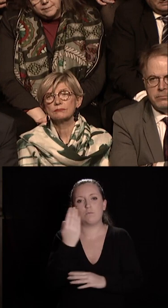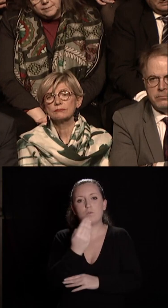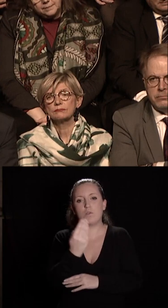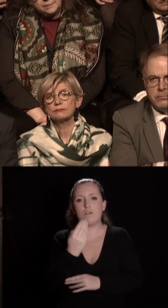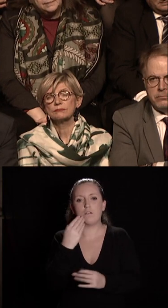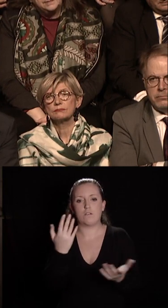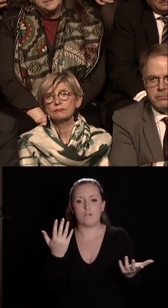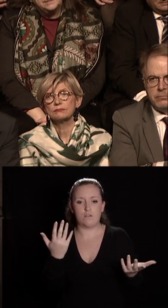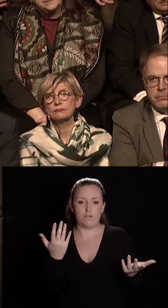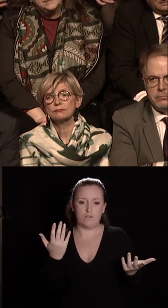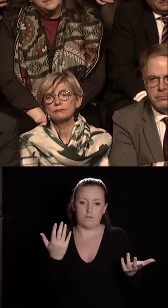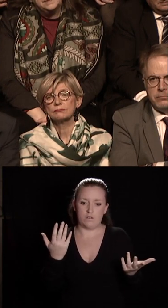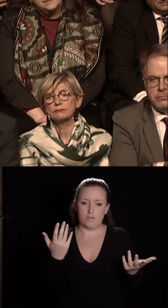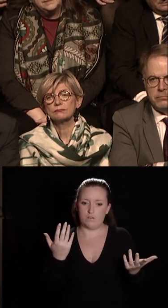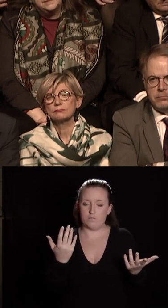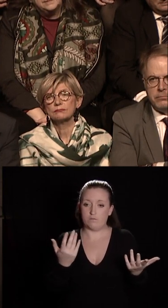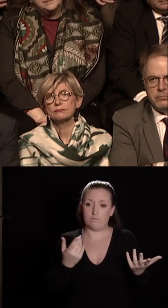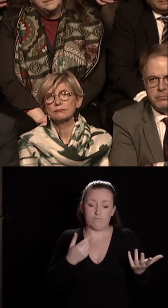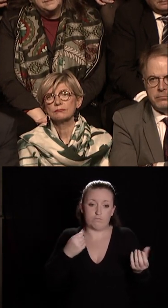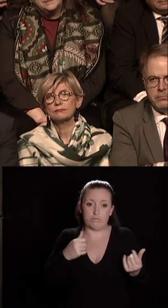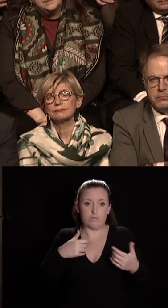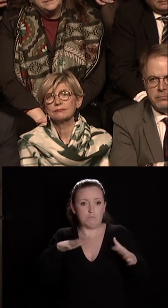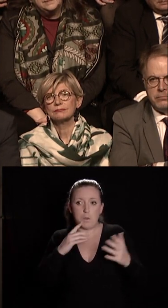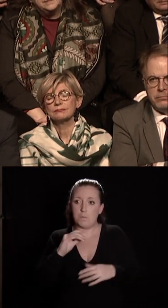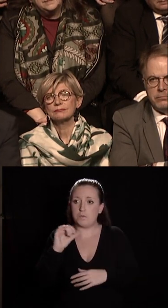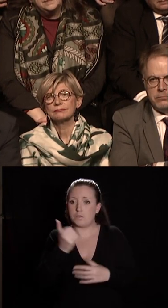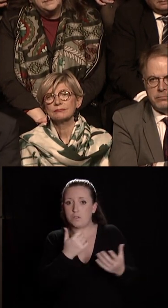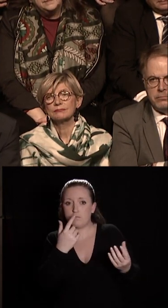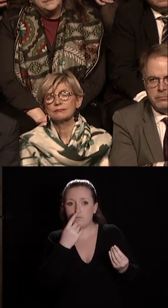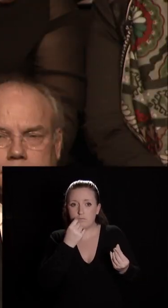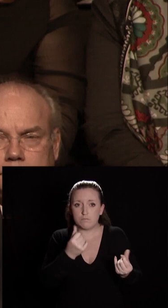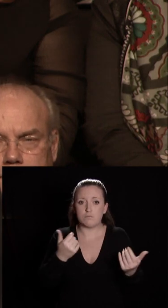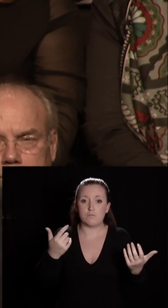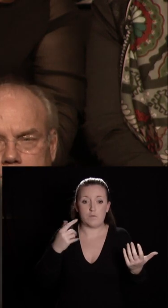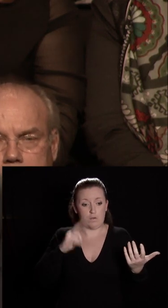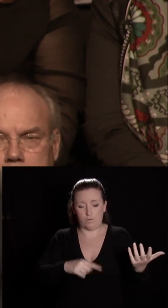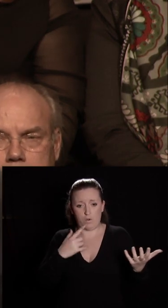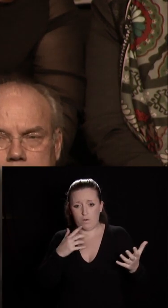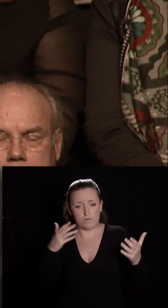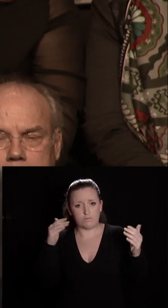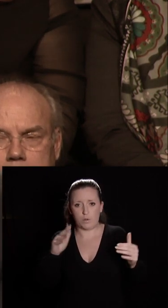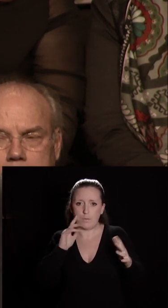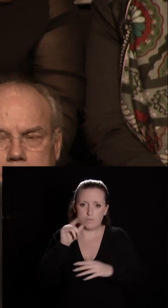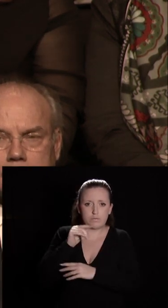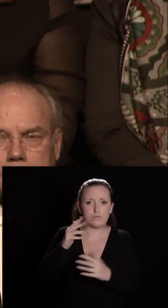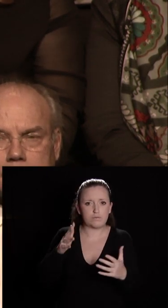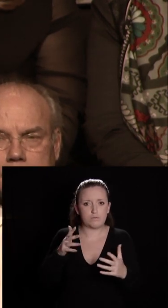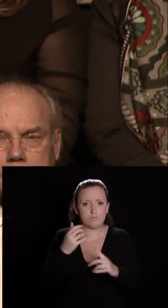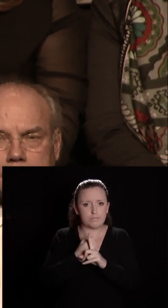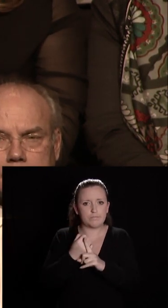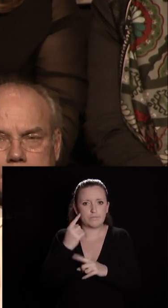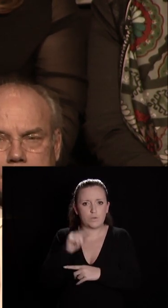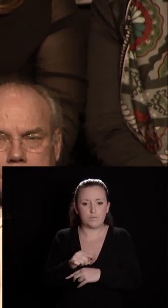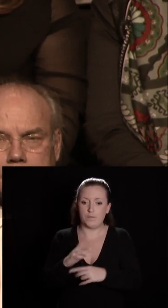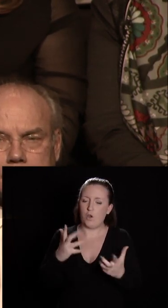nous nous accordions par-delà nos sensibilités différentes parfois à la servir. A cet égard, j'aimerais dire un mot